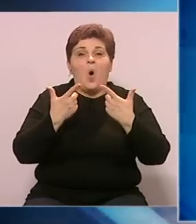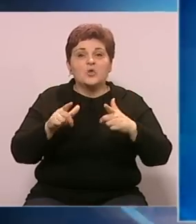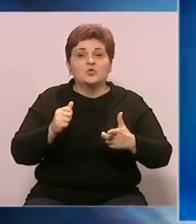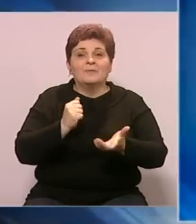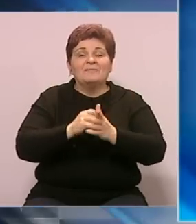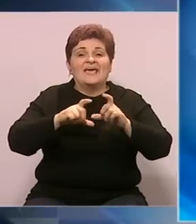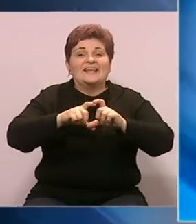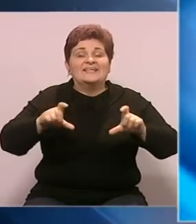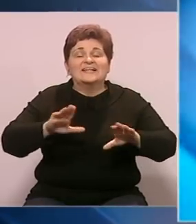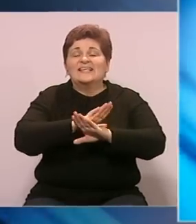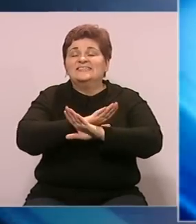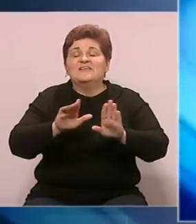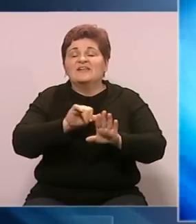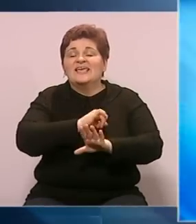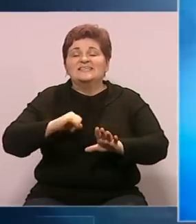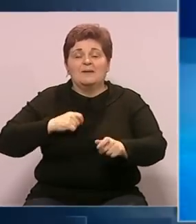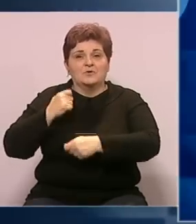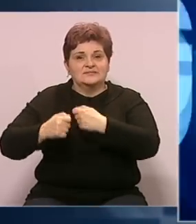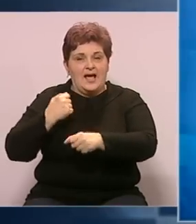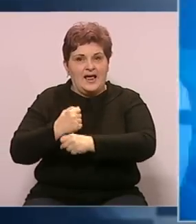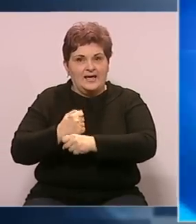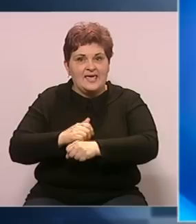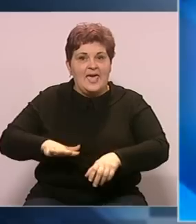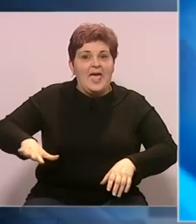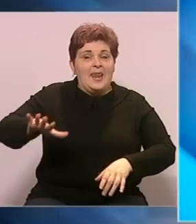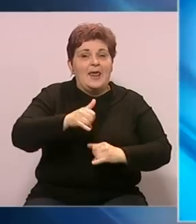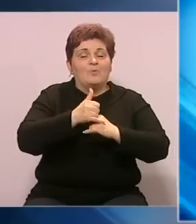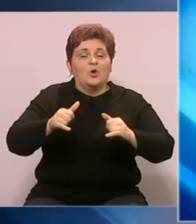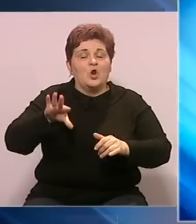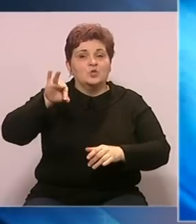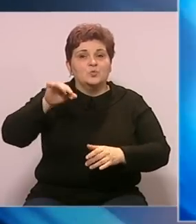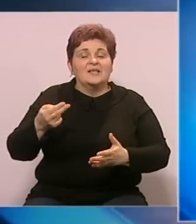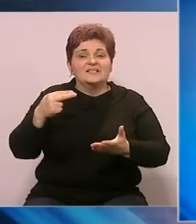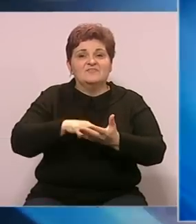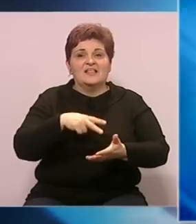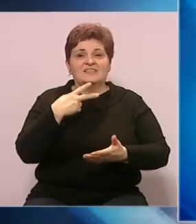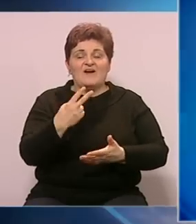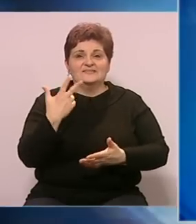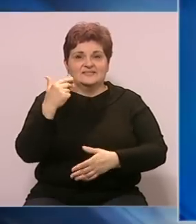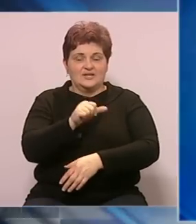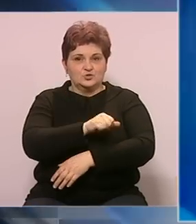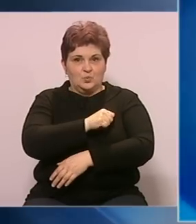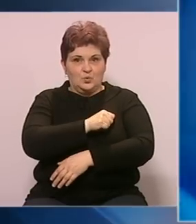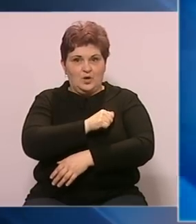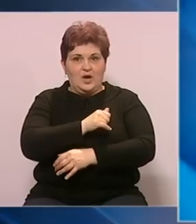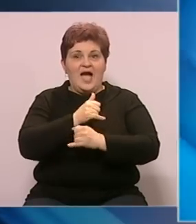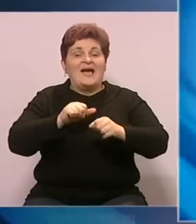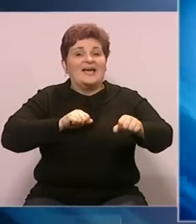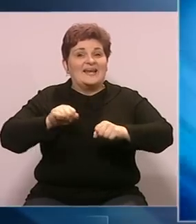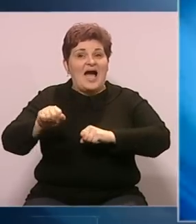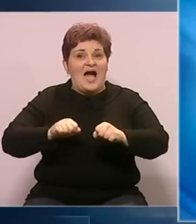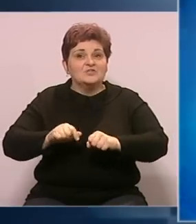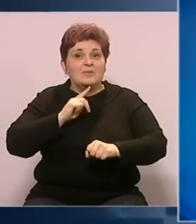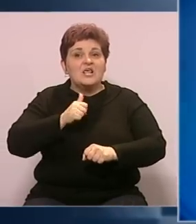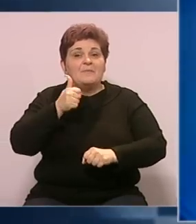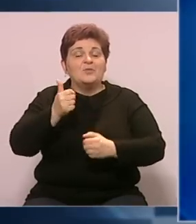registraciju svih vrsta samostalnih djelatnosti na području grada Tuzle za 2023. godinu. Gradska uprava, čiji